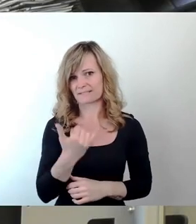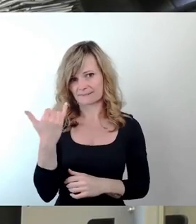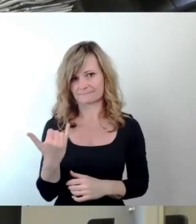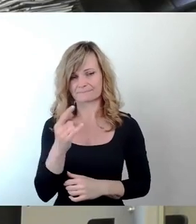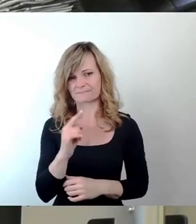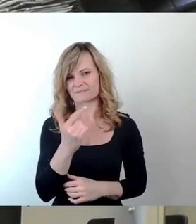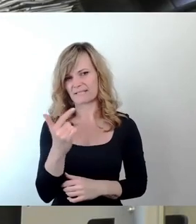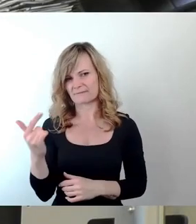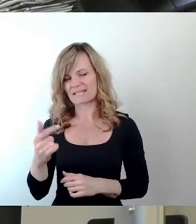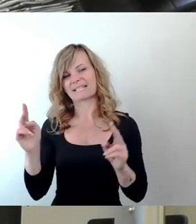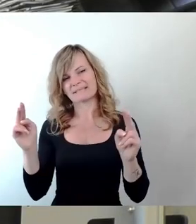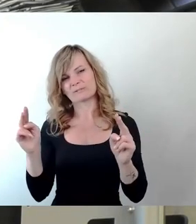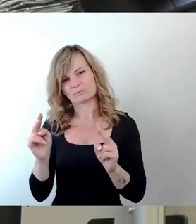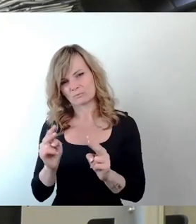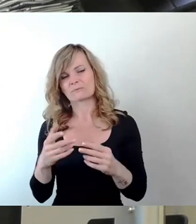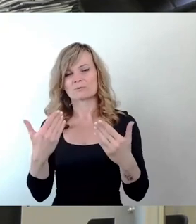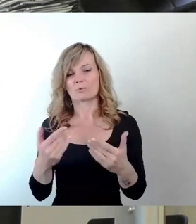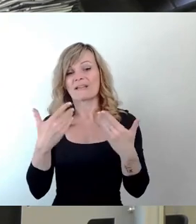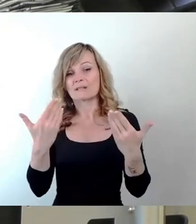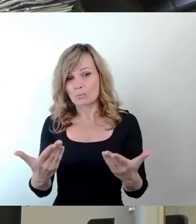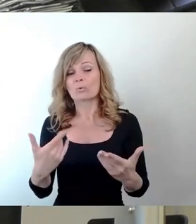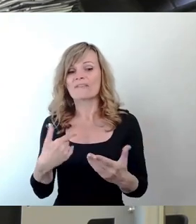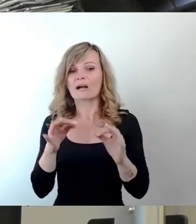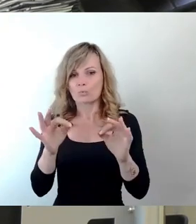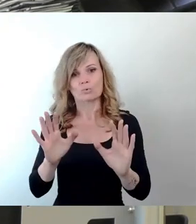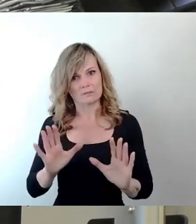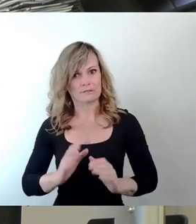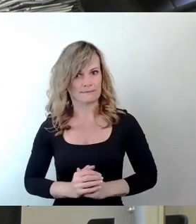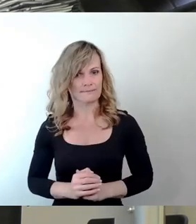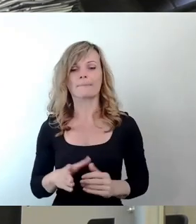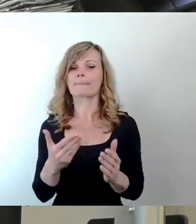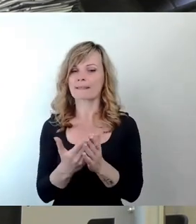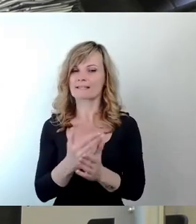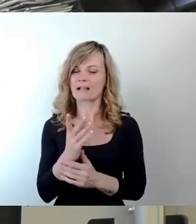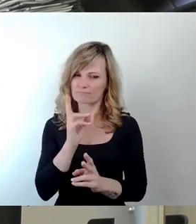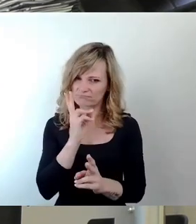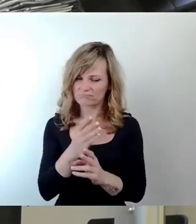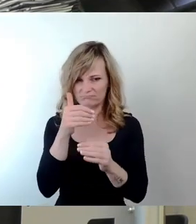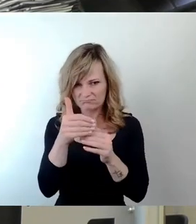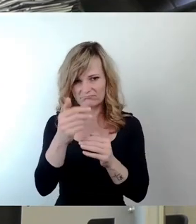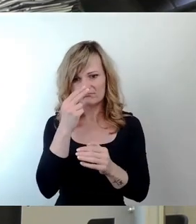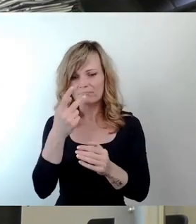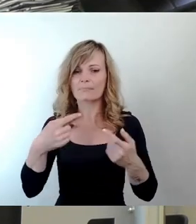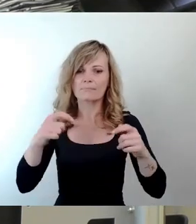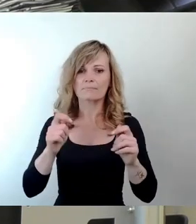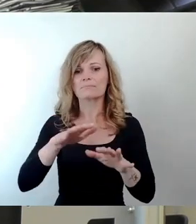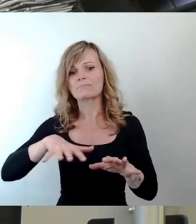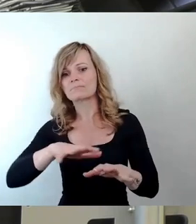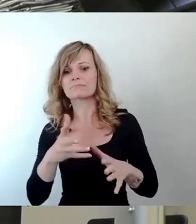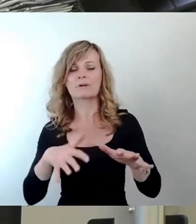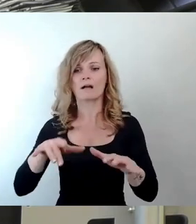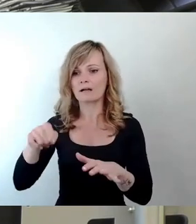rückläufige Tendenz. Wenn sich das verstetigt, wäre das gut. Deshalb sind wir konsequent an der Beseitigung der Unfallerhäufungsstellen, gerade für den Radverkehr.